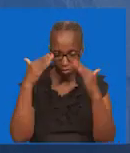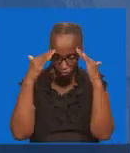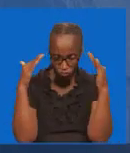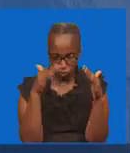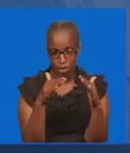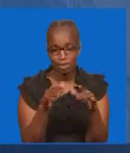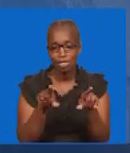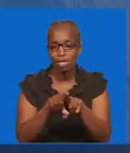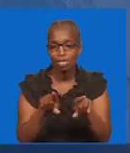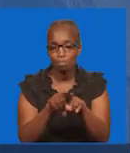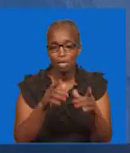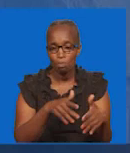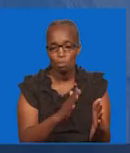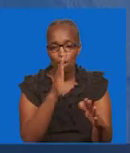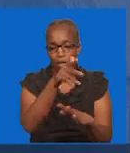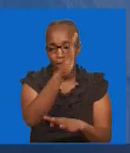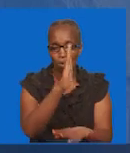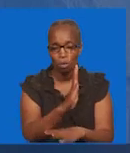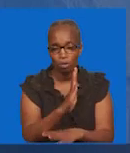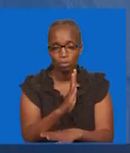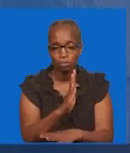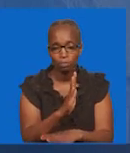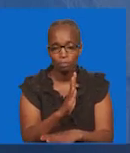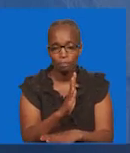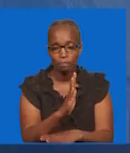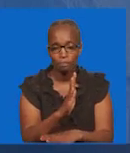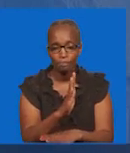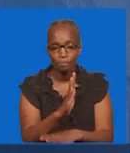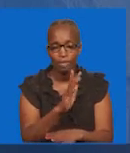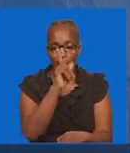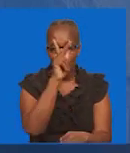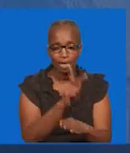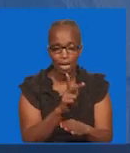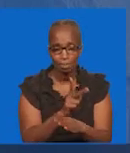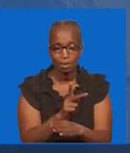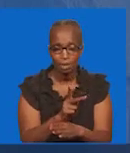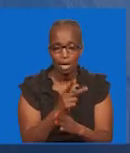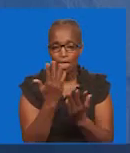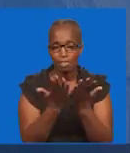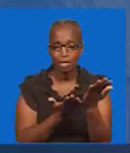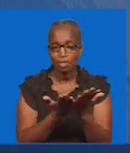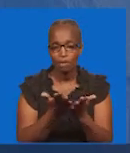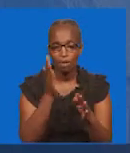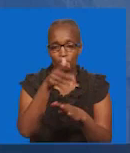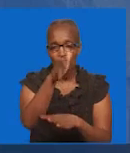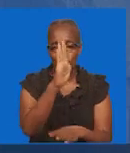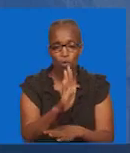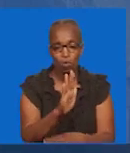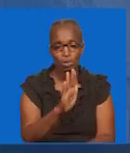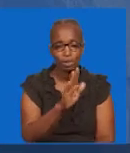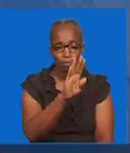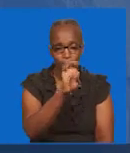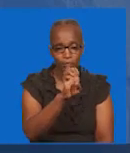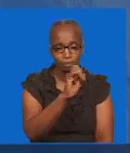ambavyo Mungu Aliweza kumweka Mutunishi wake Zekiel Kama Wichman